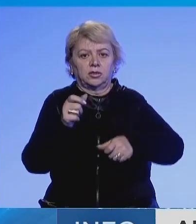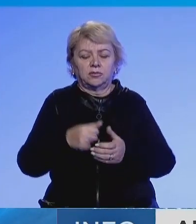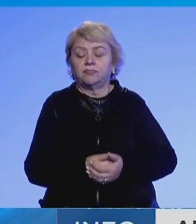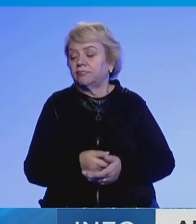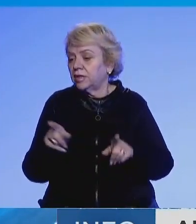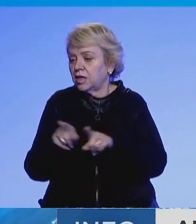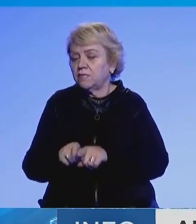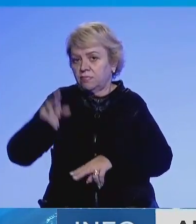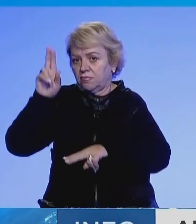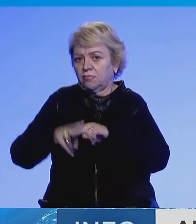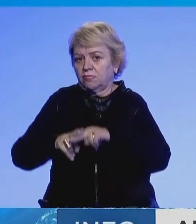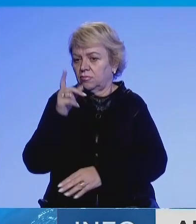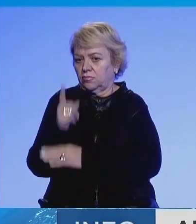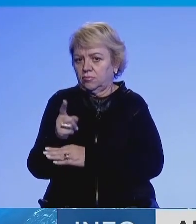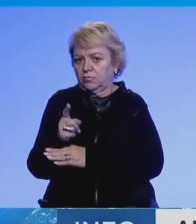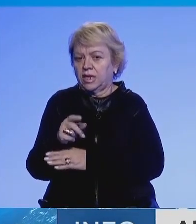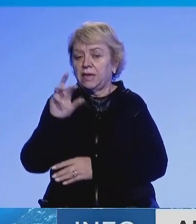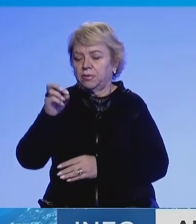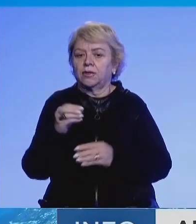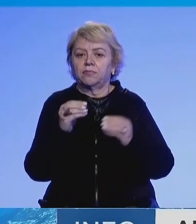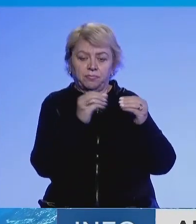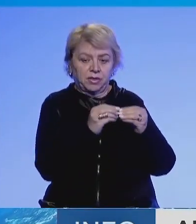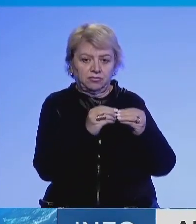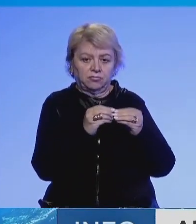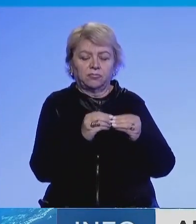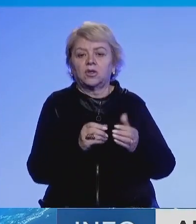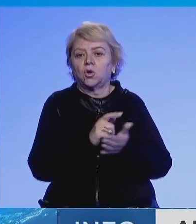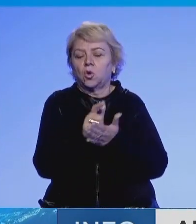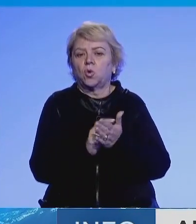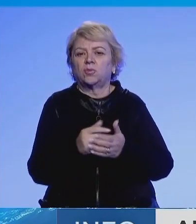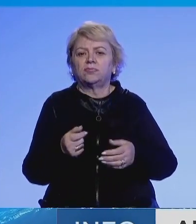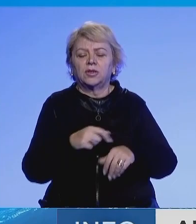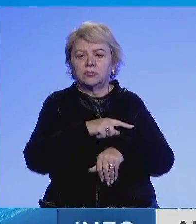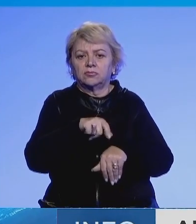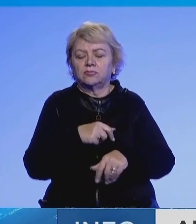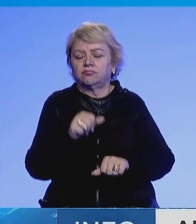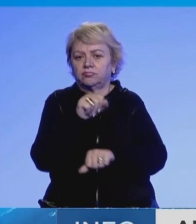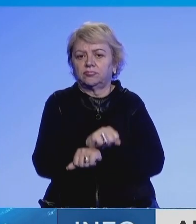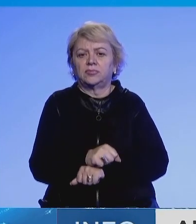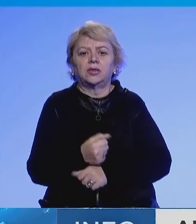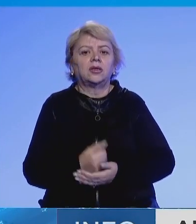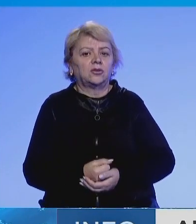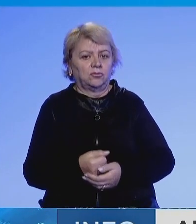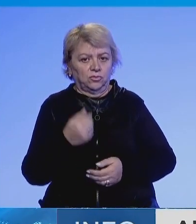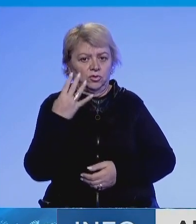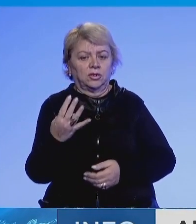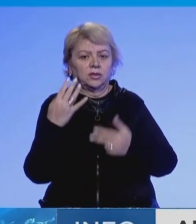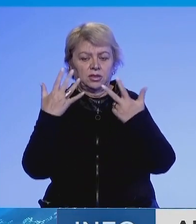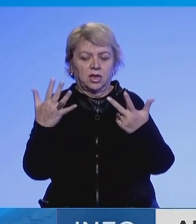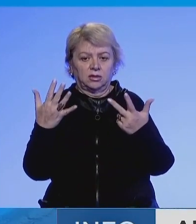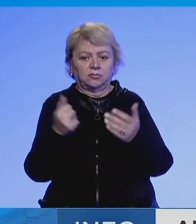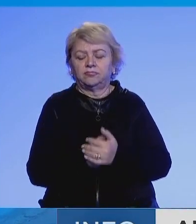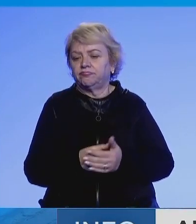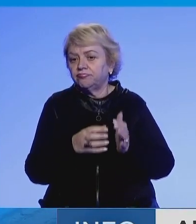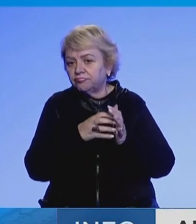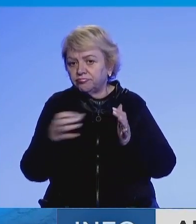Me vendim të prokurorit EPIKB është ndaluar në periud kohore për e dystetetorësh në plikjet të dërgimit të ggjyqetari i